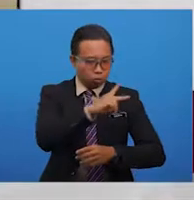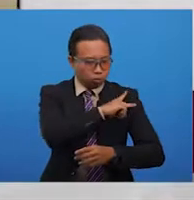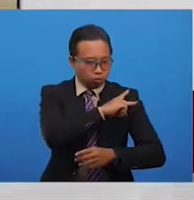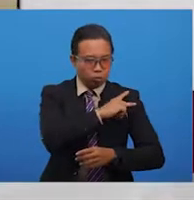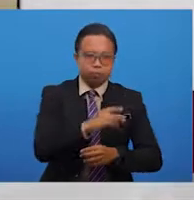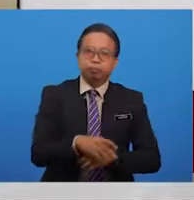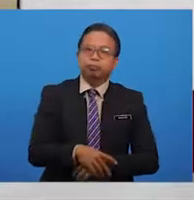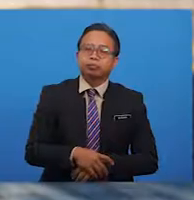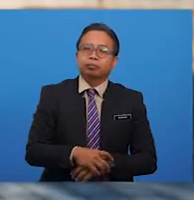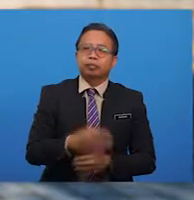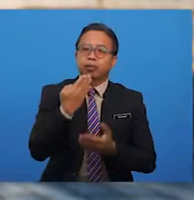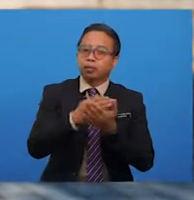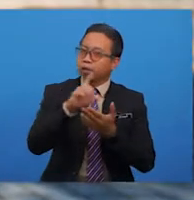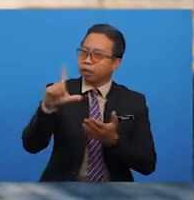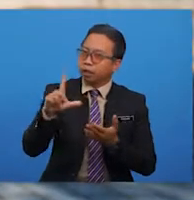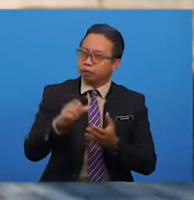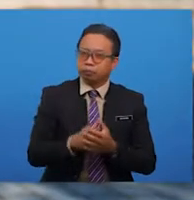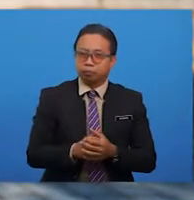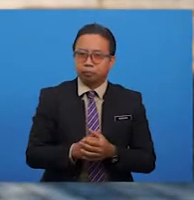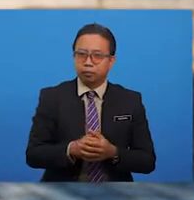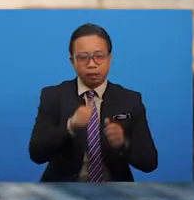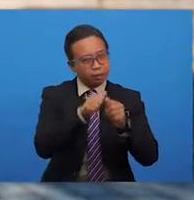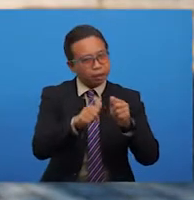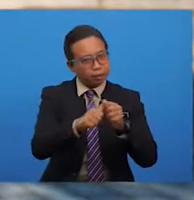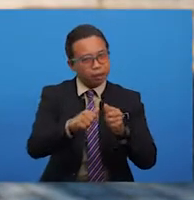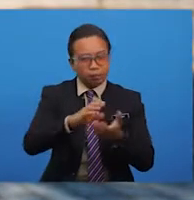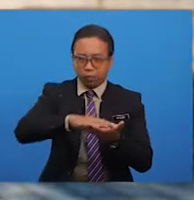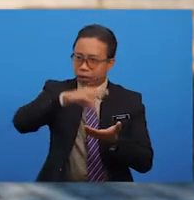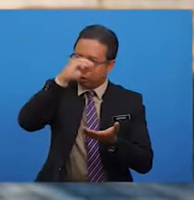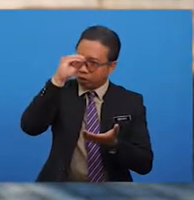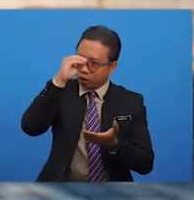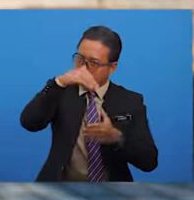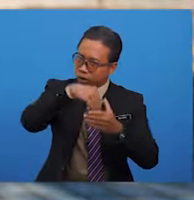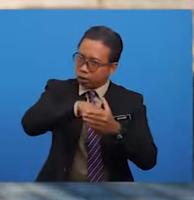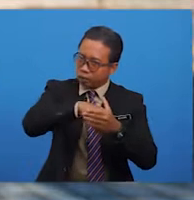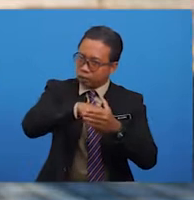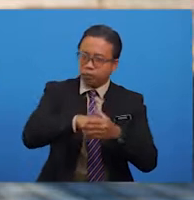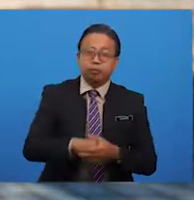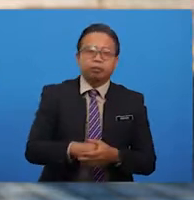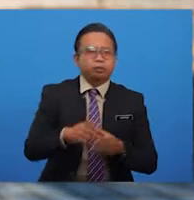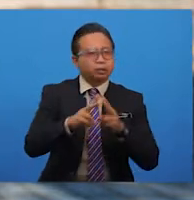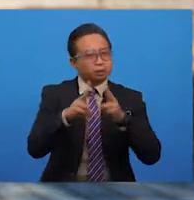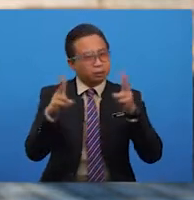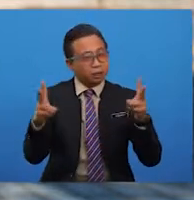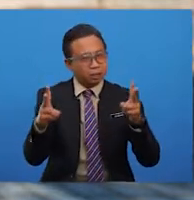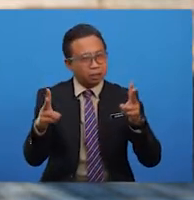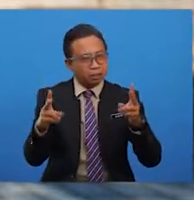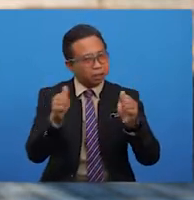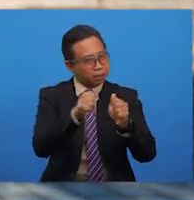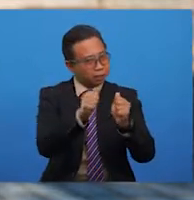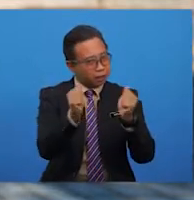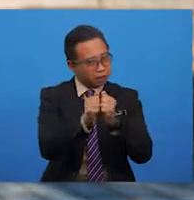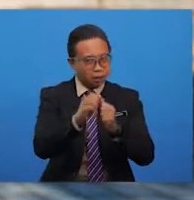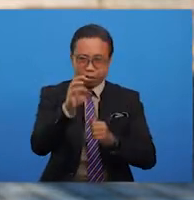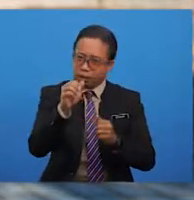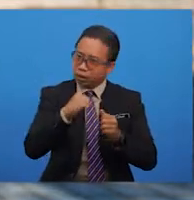pemimpin. Baiklah, sudah tentu setiap pengajaran yang terdapat dalam sajah ini sangat berkait rapat dengan